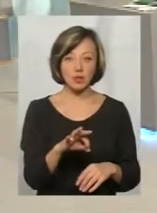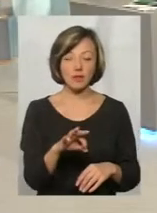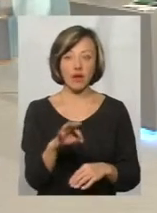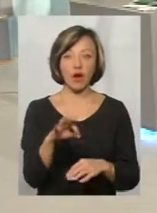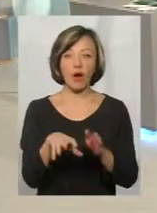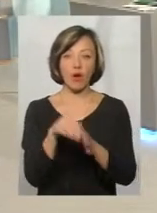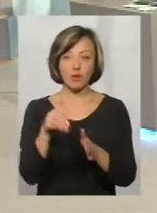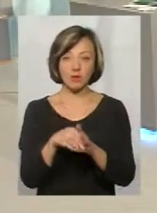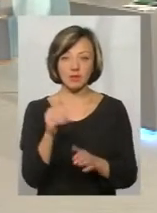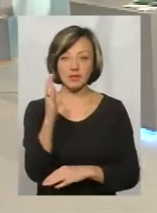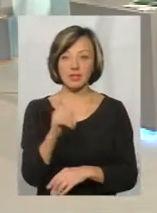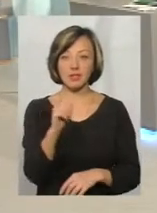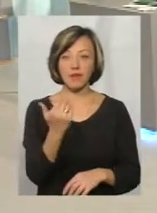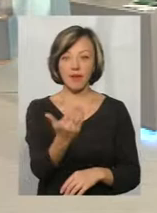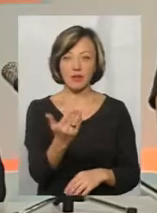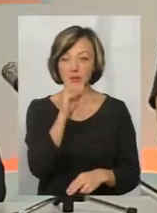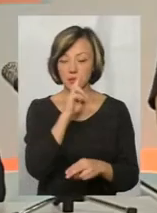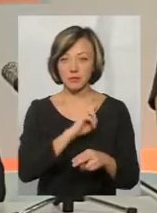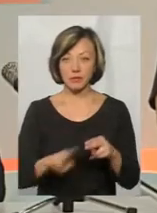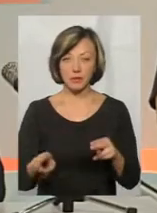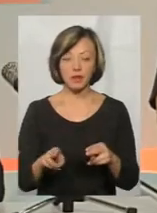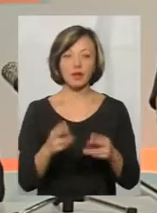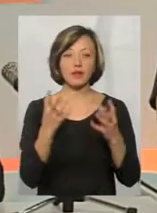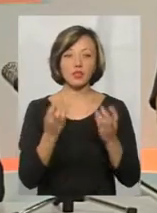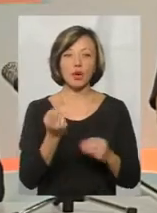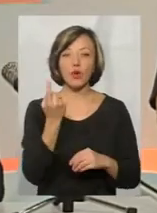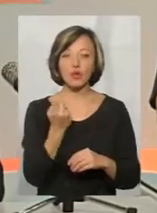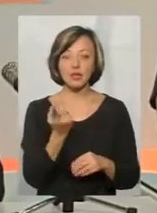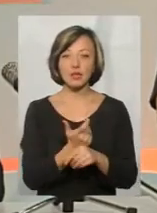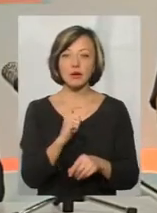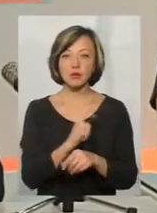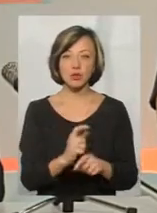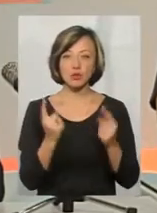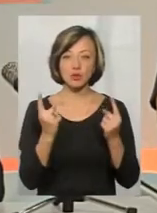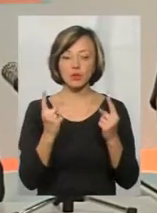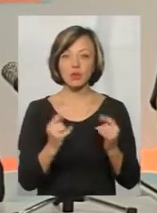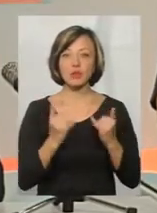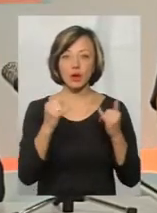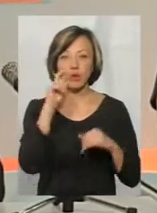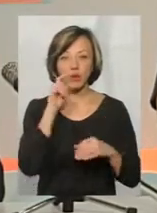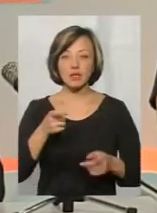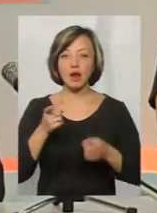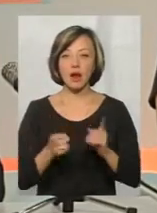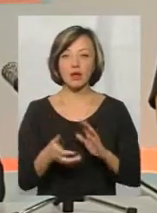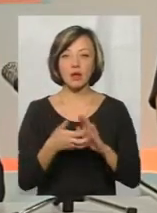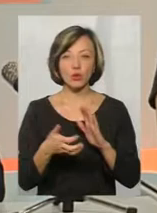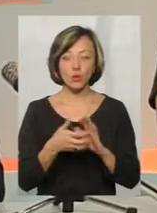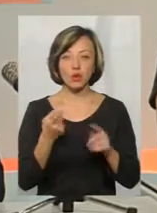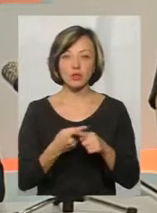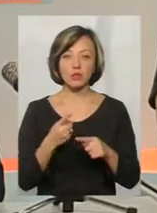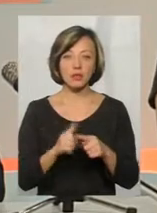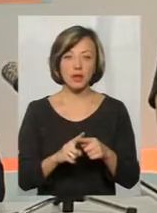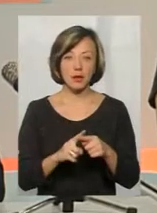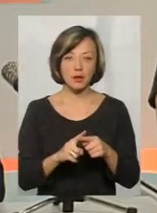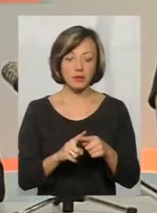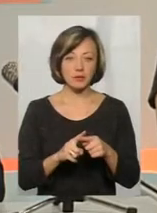за вас згорають. Потім є ще один найбільш суттєвий, насправді, для українських реальний недолік на